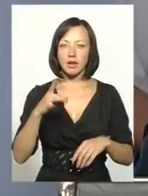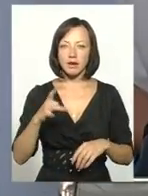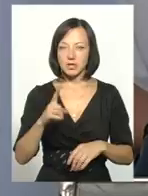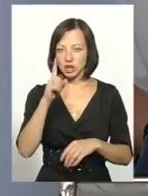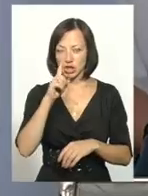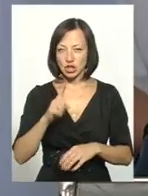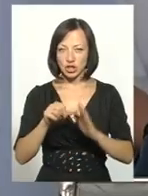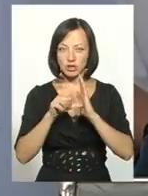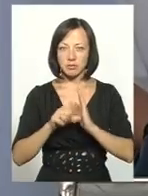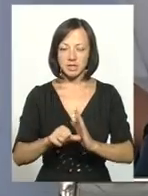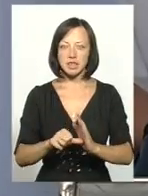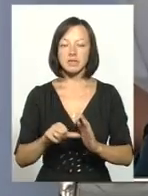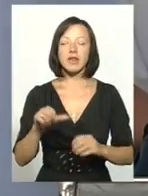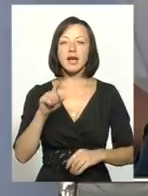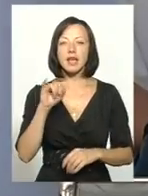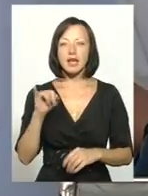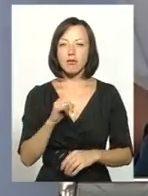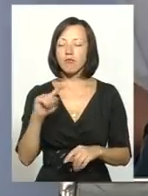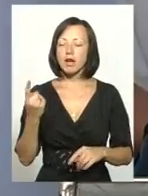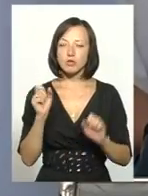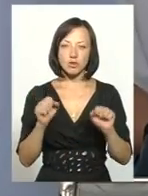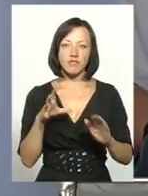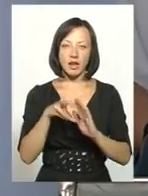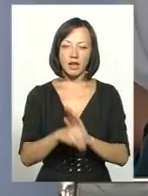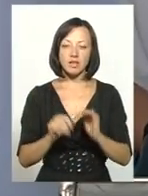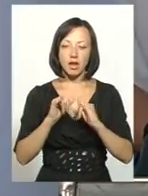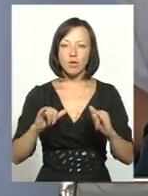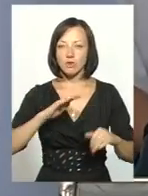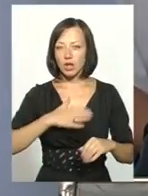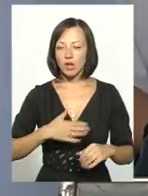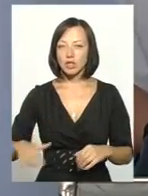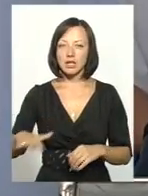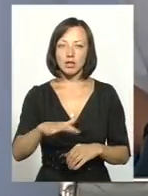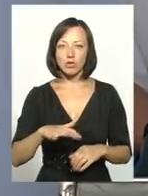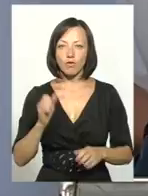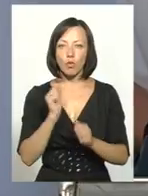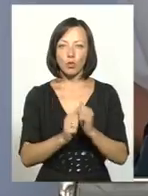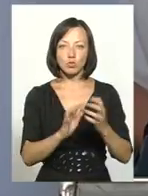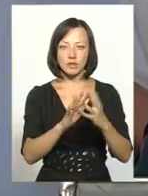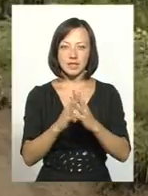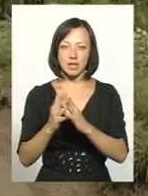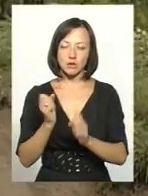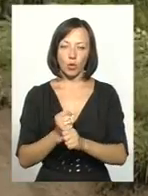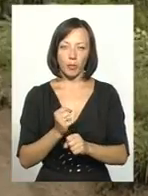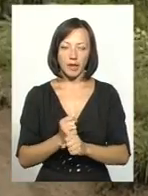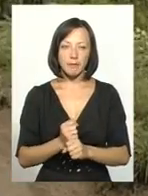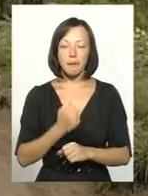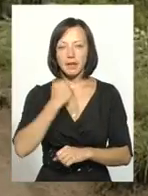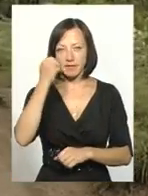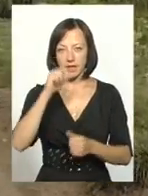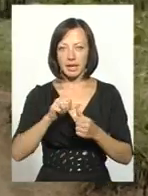Вперше ми можемо вкладати на соціально-економічний розвиток нашої території, нашої громади, щось можемо зробити в кожному населеному пункті. Завдяки